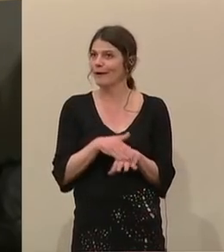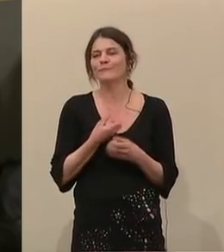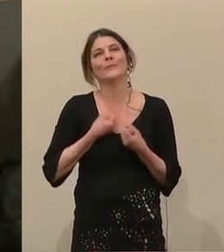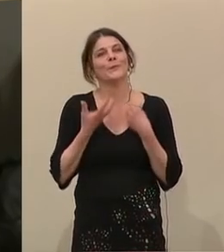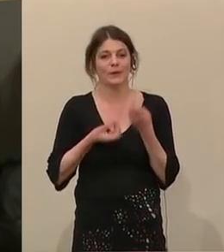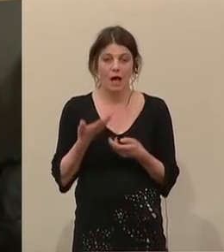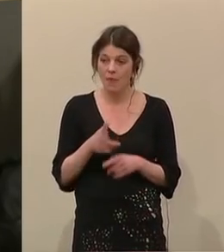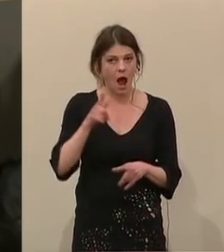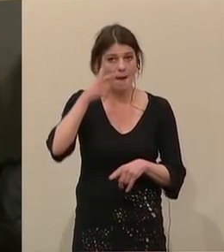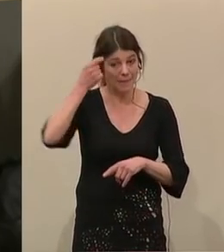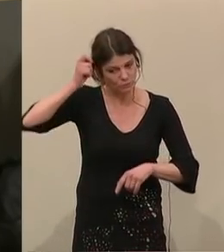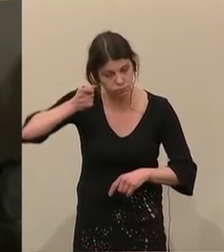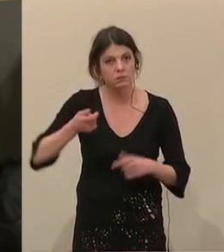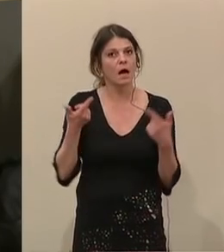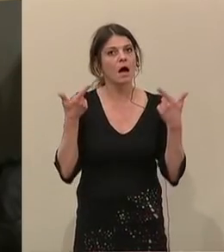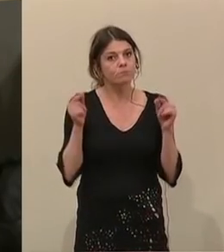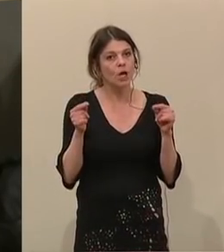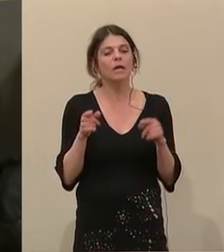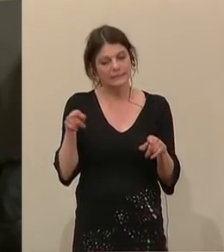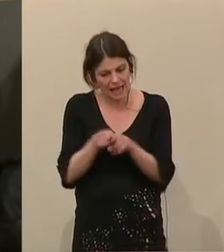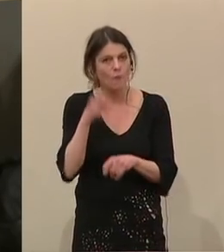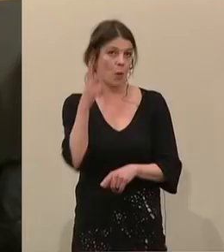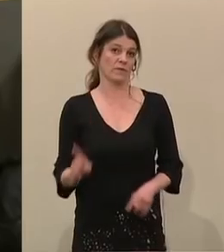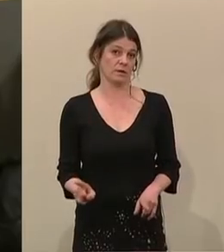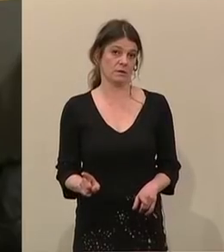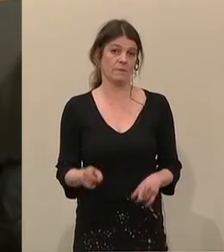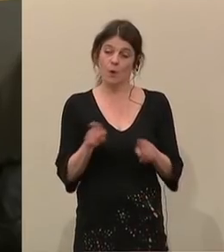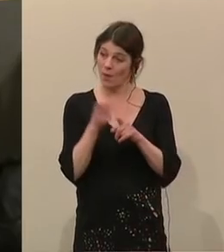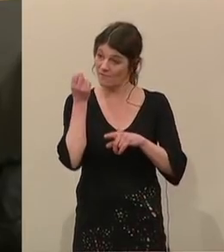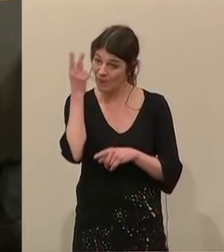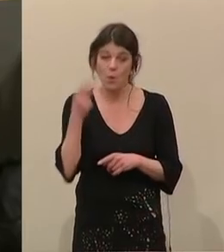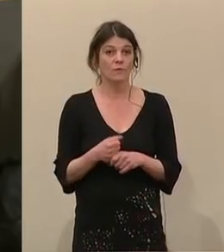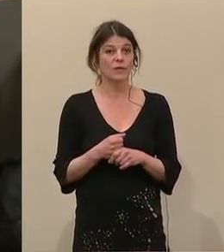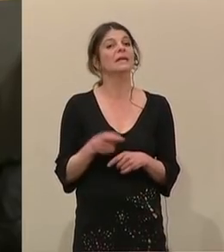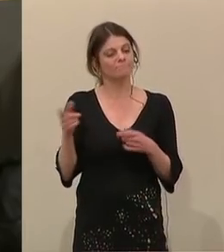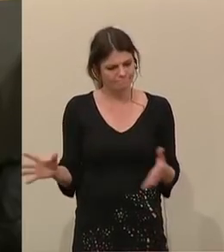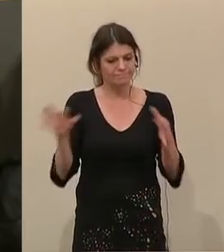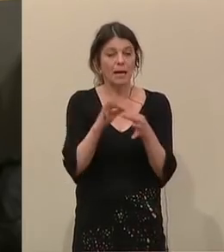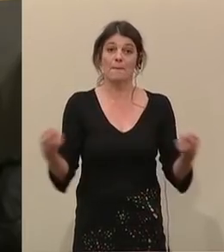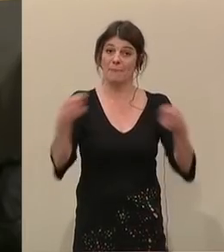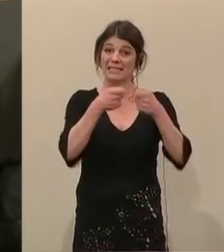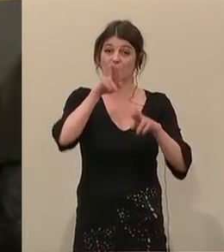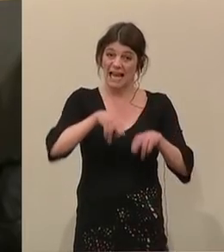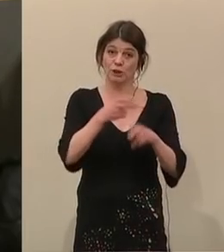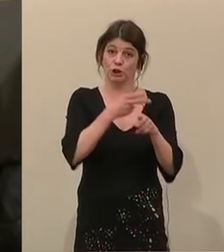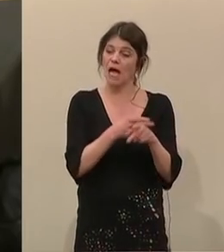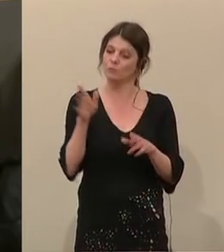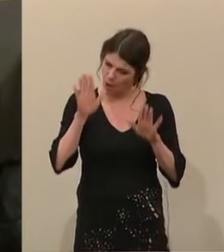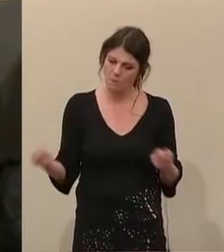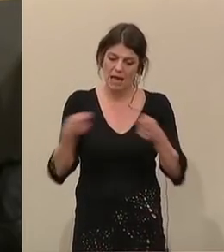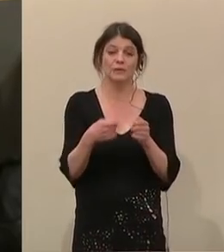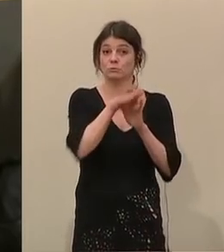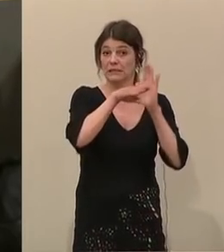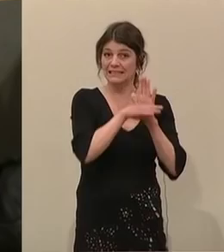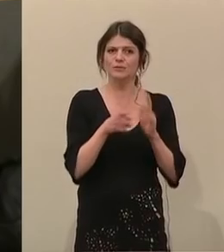sondern Menschlichkeit ist in wesentlichen Bereichen auch Vernünftigkeit. Und Vernünftigkeit ist Rechtsstaatlichkeit und ist Gesetzmäßigkeit und